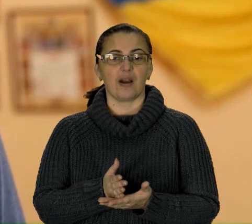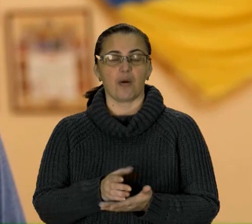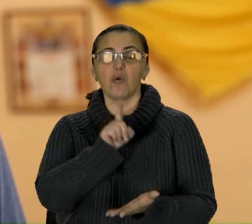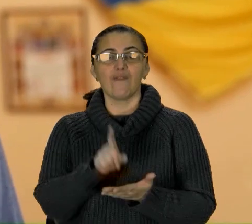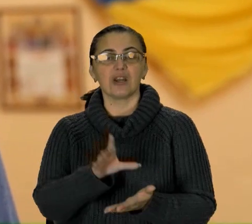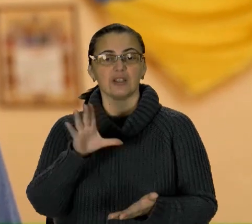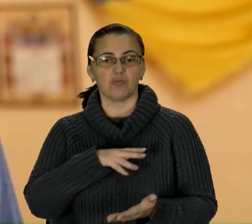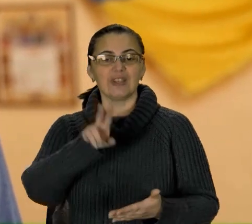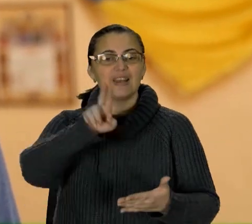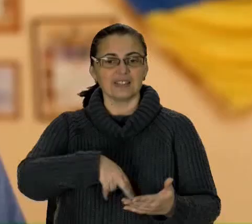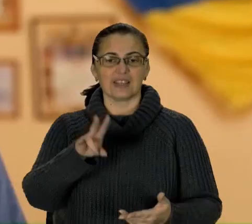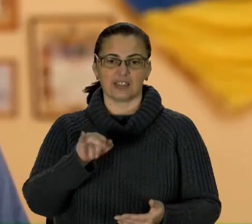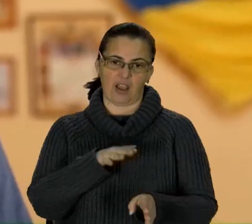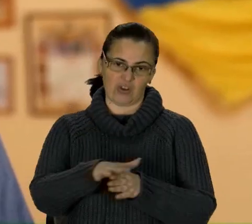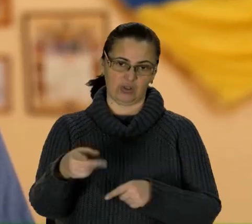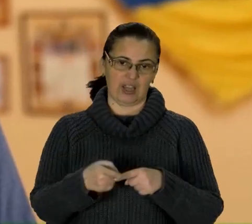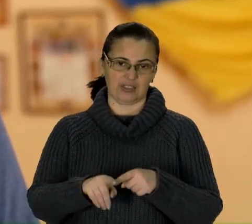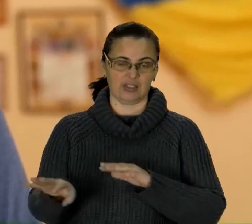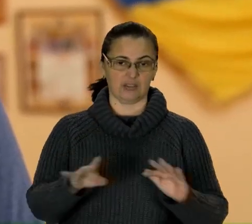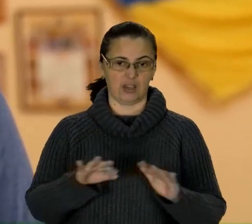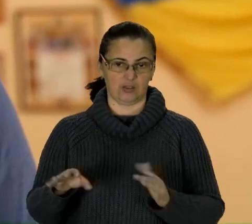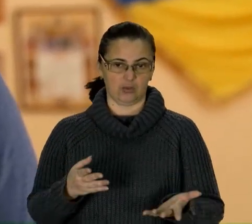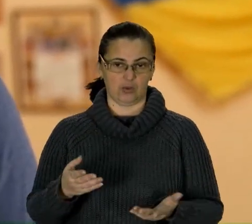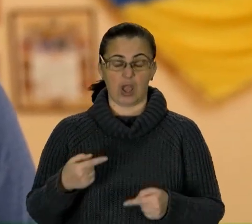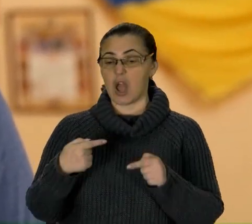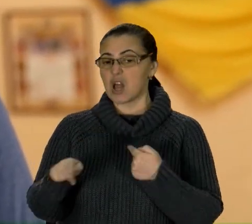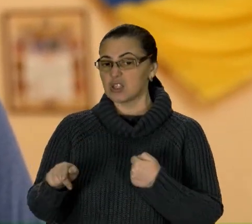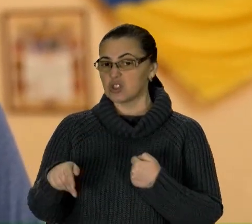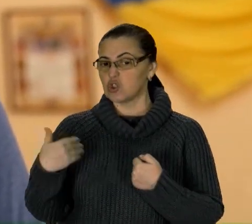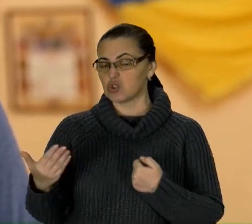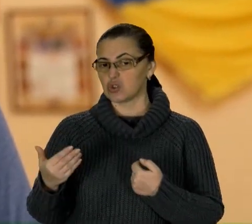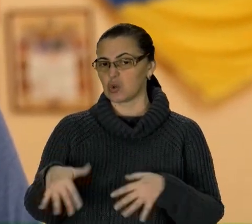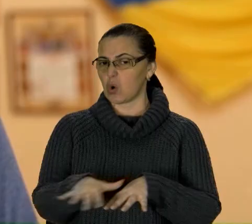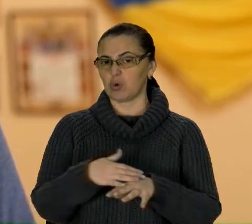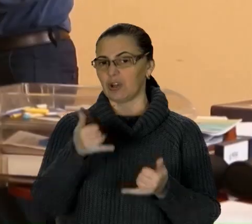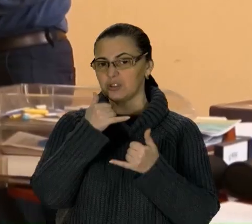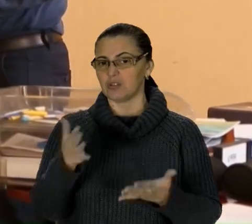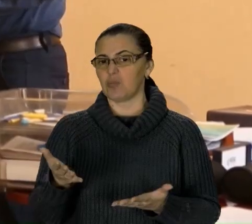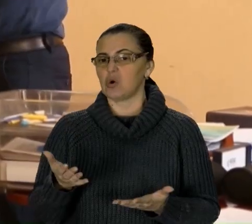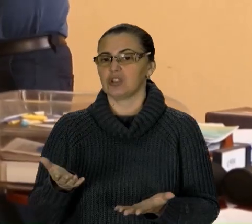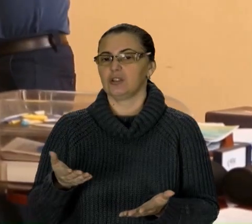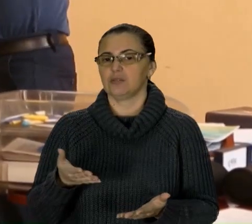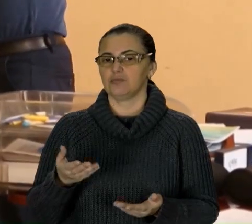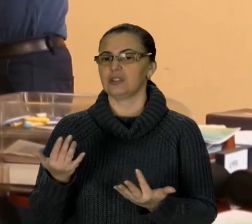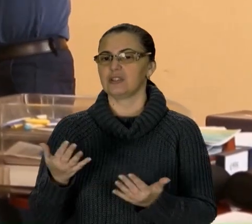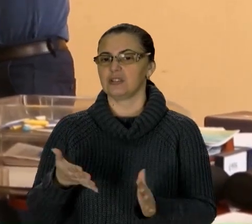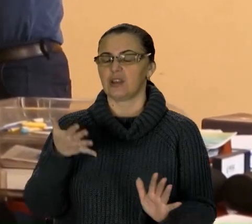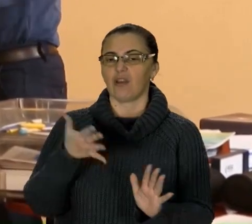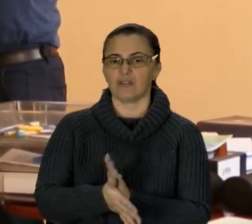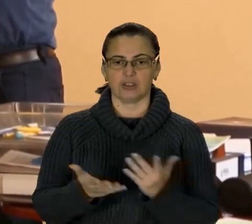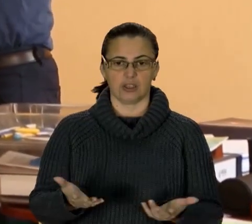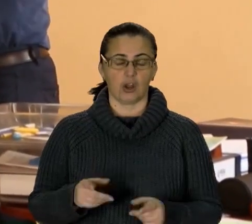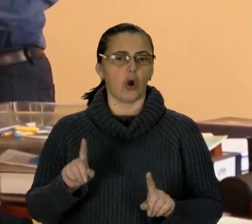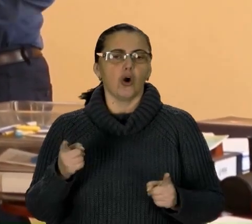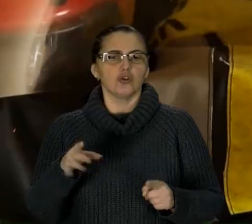діяльності. Ліцензії такої немає. І з другого боку громада не може тримати такі, скажімо, видатки. Чому ж про правові нюанси